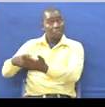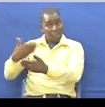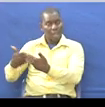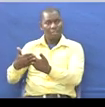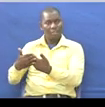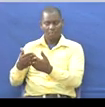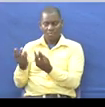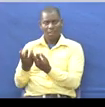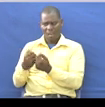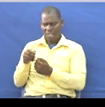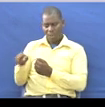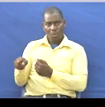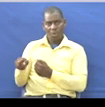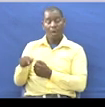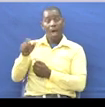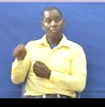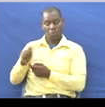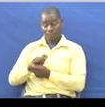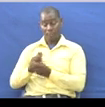Walaba Mteje Wa Ile